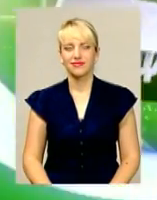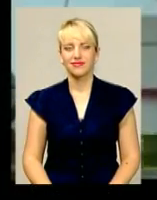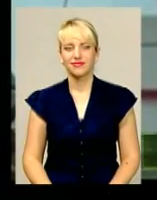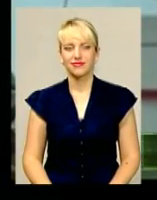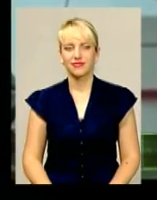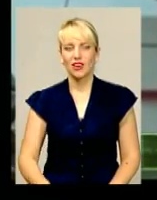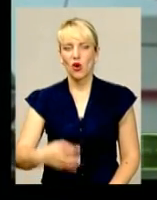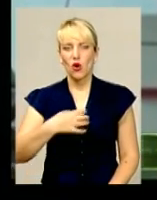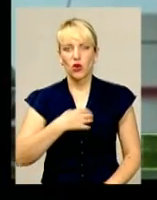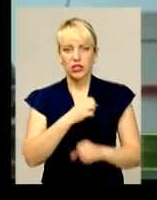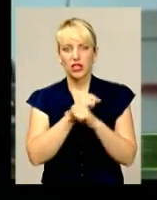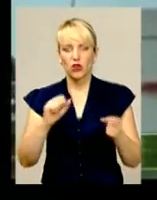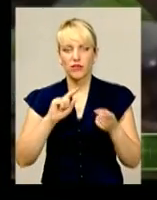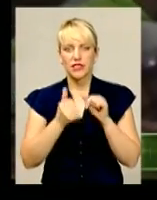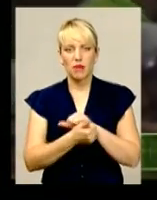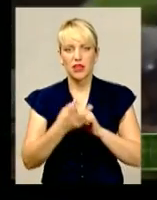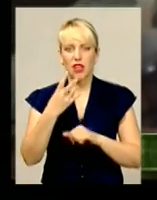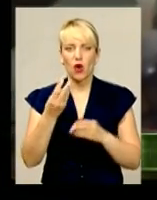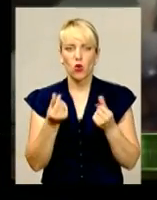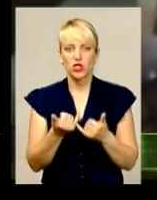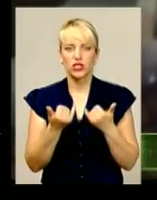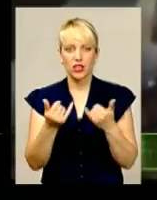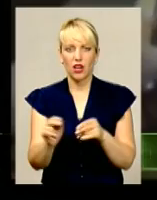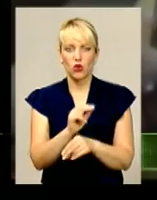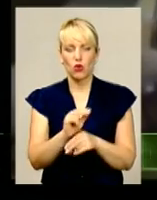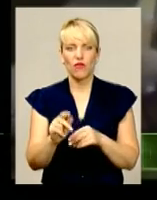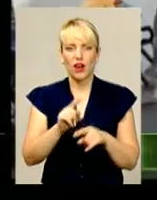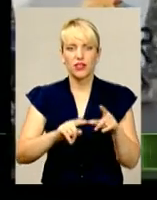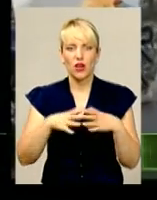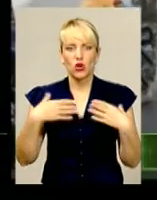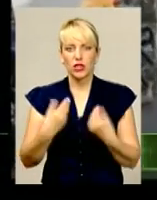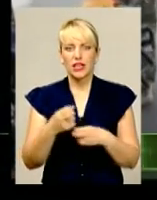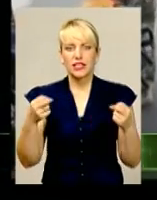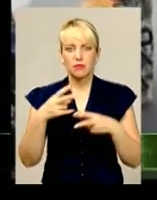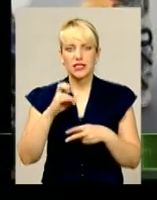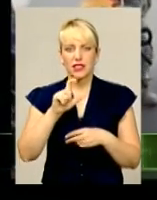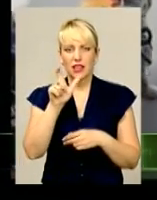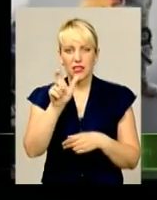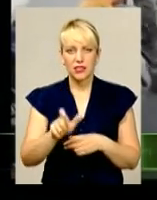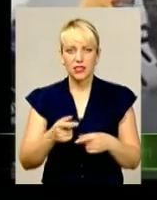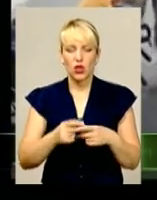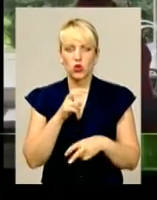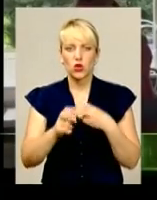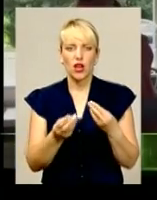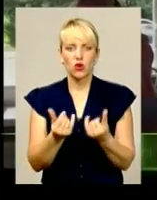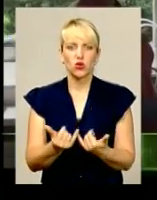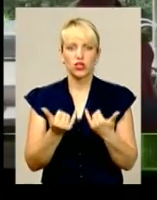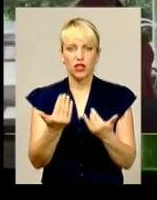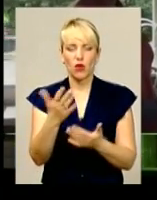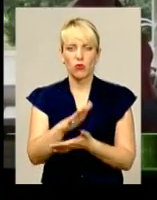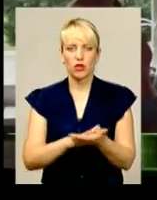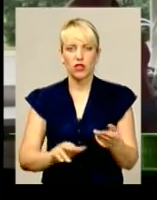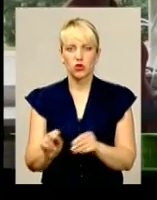Орден Героя взамін на кошти для лікування. Родина Подільського спецпризначенця Олександра Петриківського шукає гроші для його